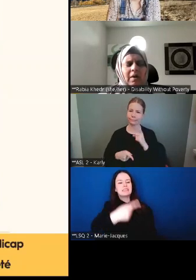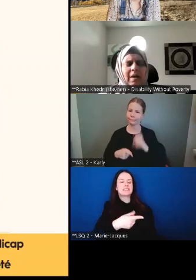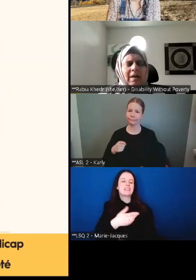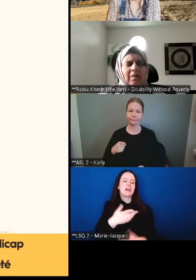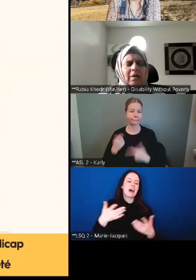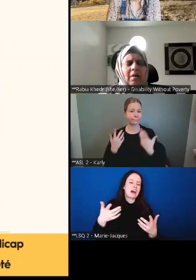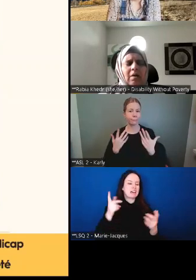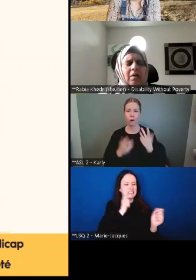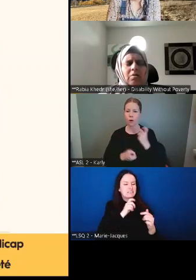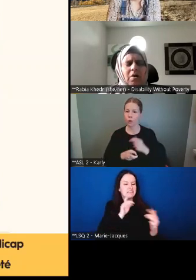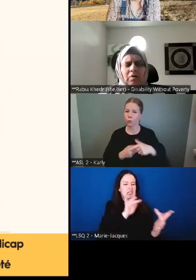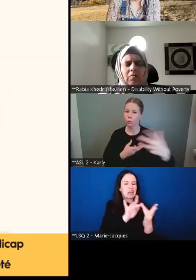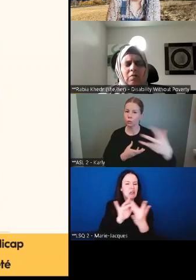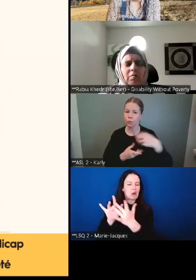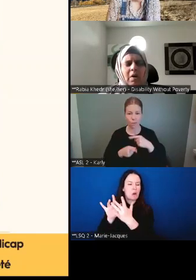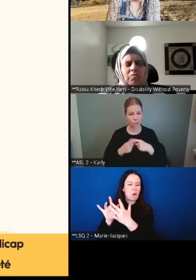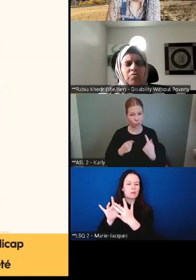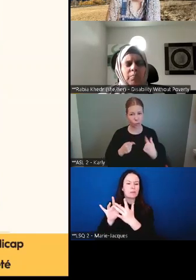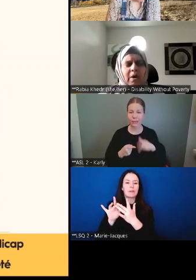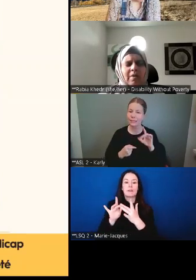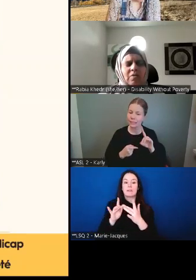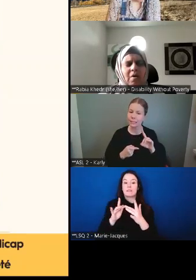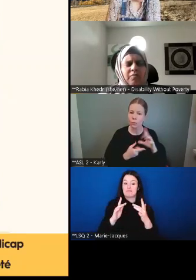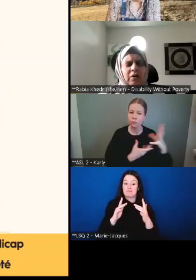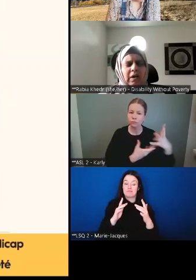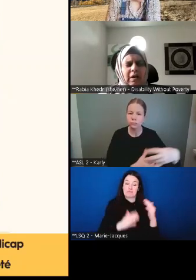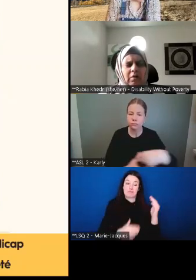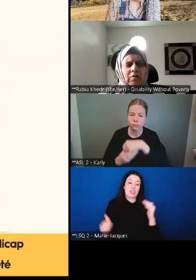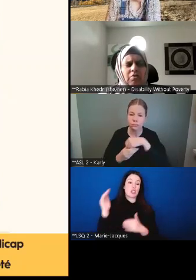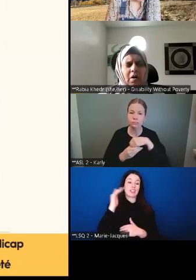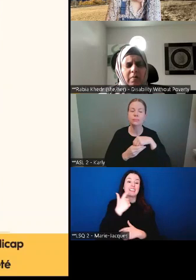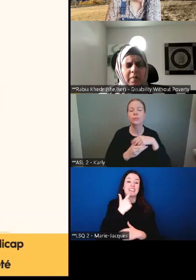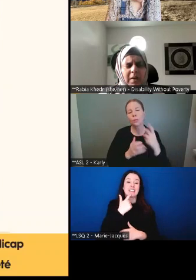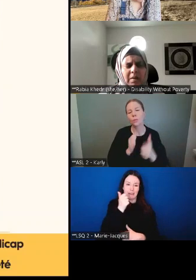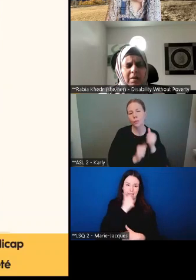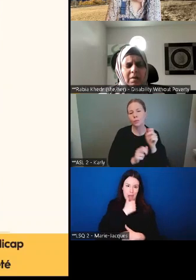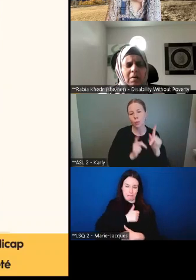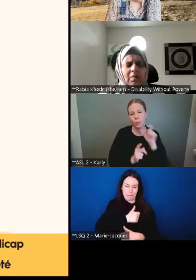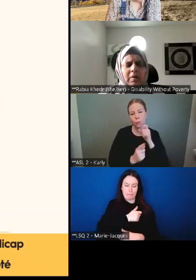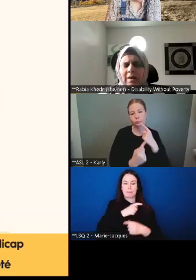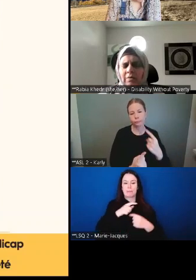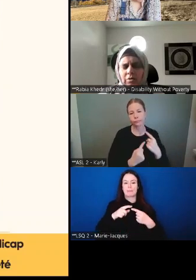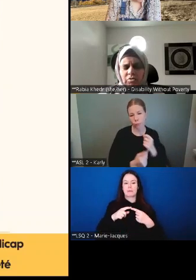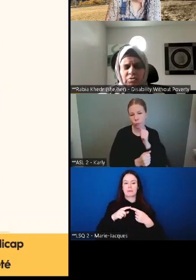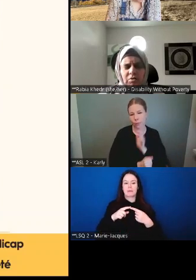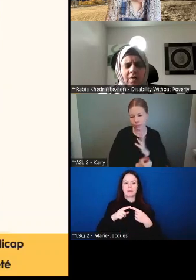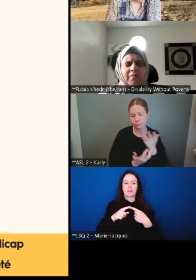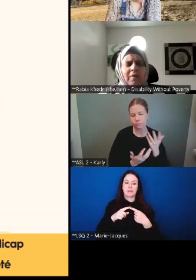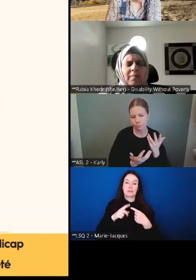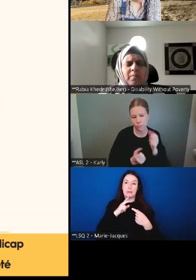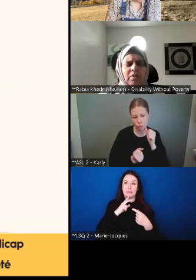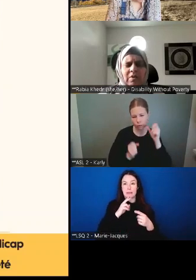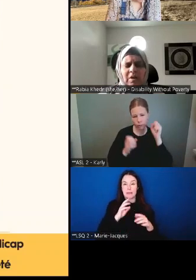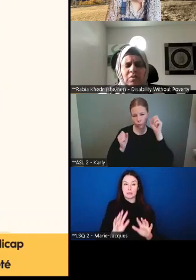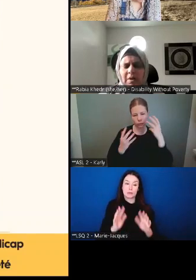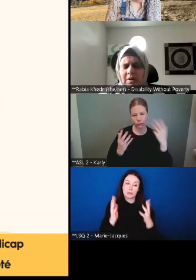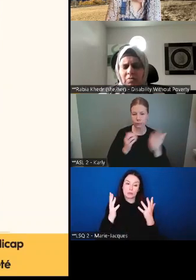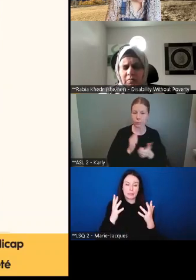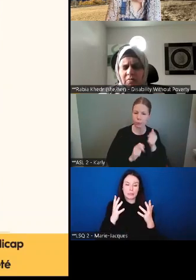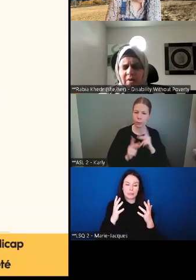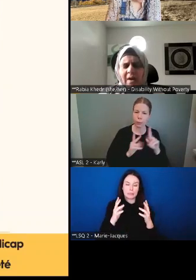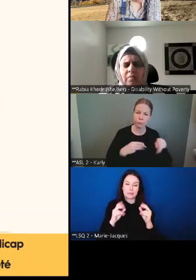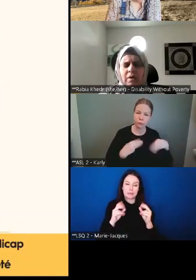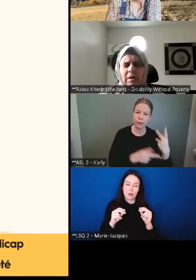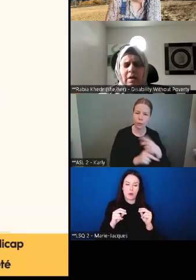joindre. En grande partie, les répondants étaient des femmes. Et encore une fois, ce n pas une grande surprise. Il y a